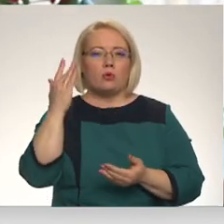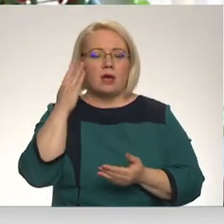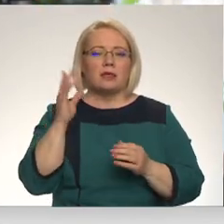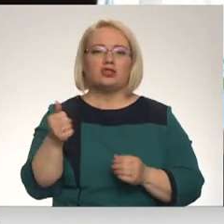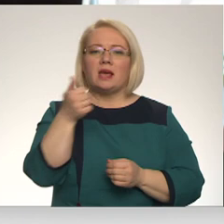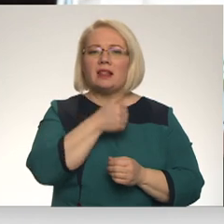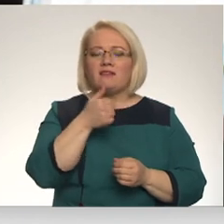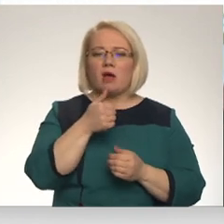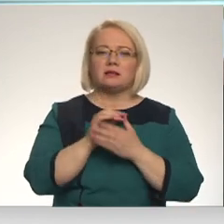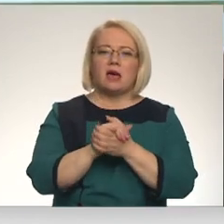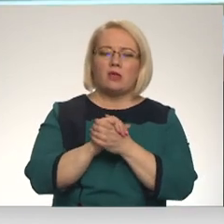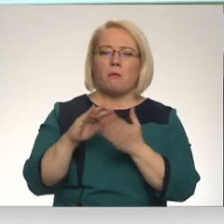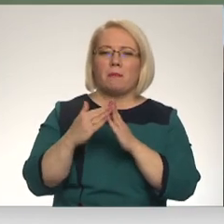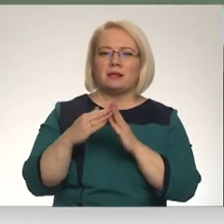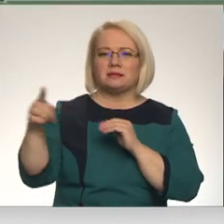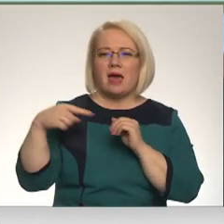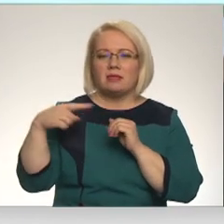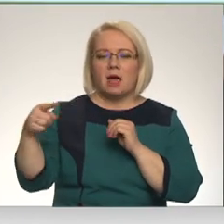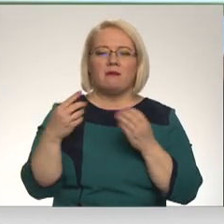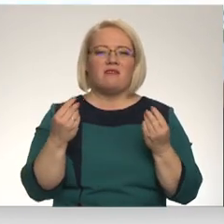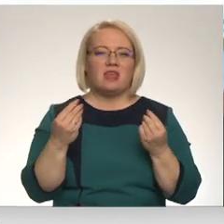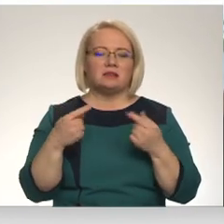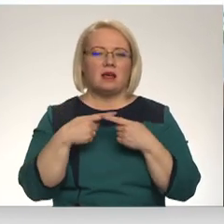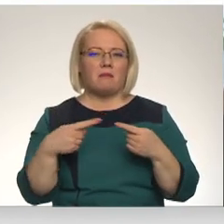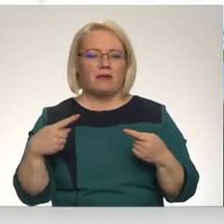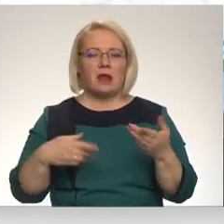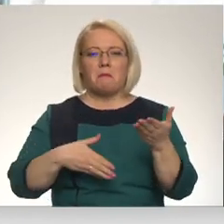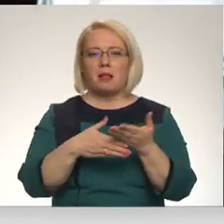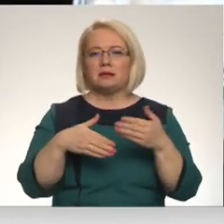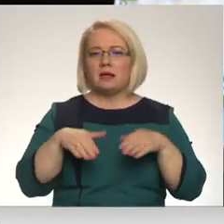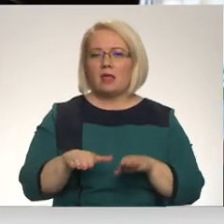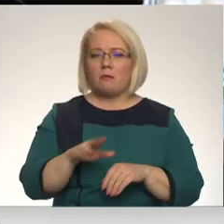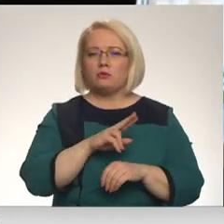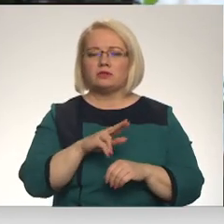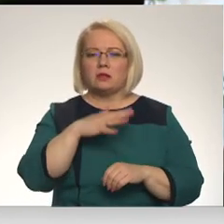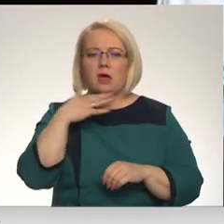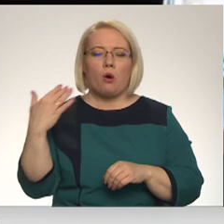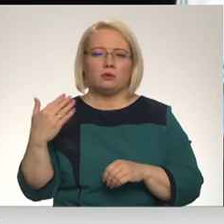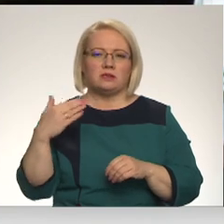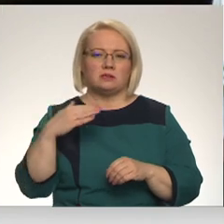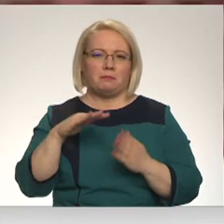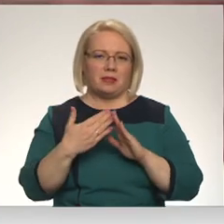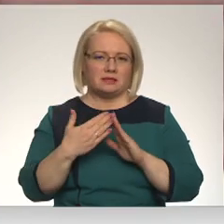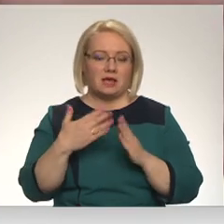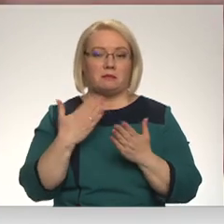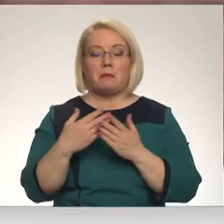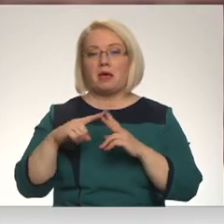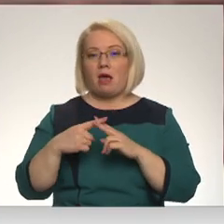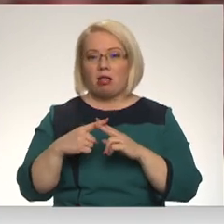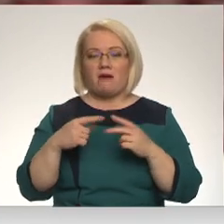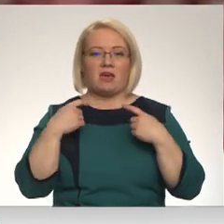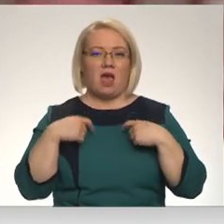savām sadraudzības pilsētām finansiālu materiāli palīdzēt lēmusi neviena viena Latvijas pašvaldība, piemēram Jelgava,